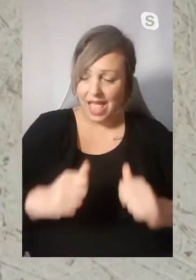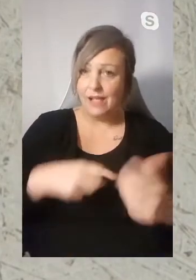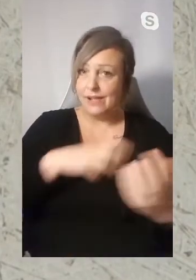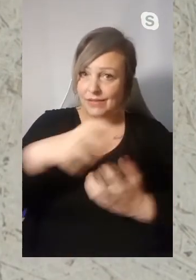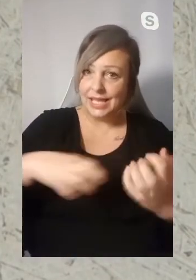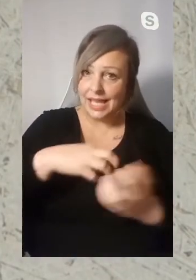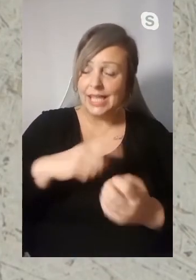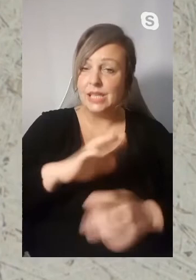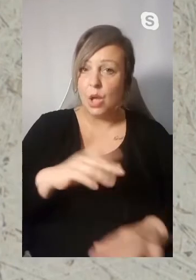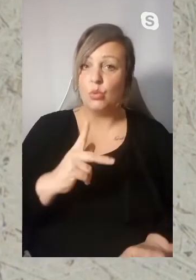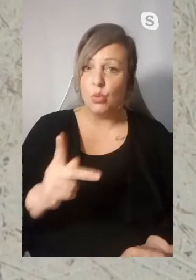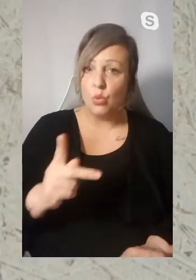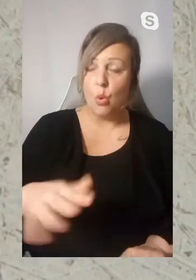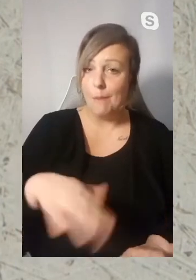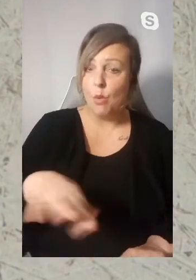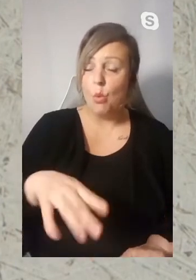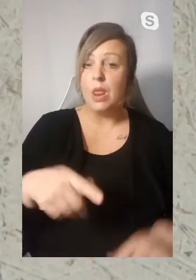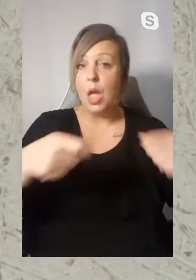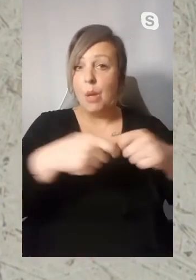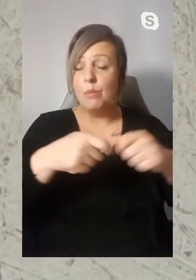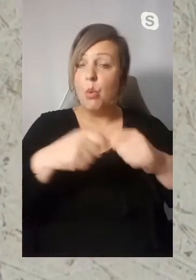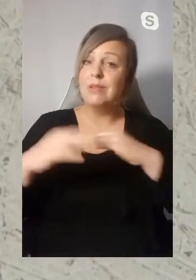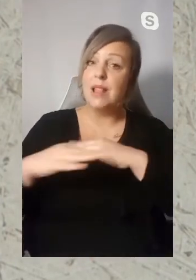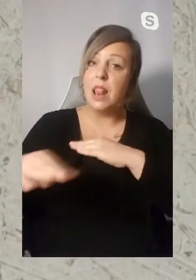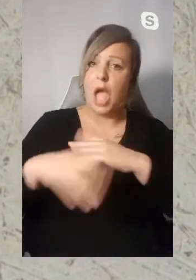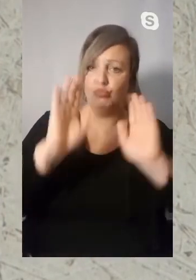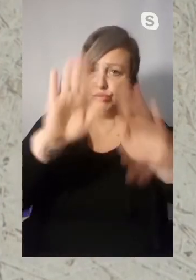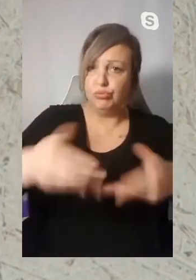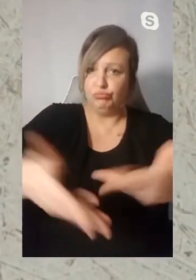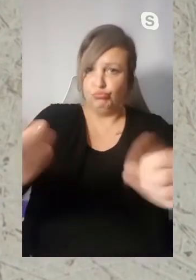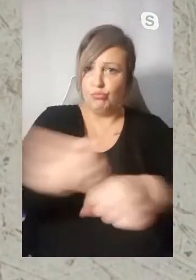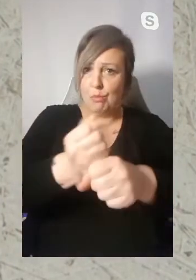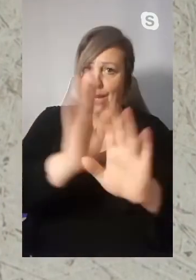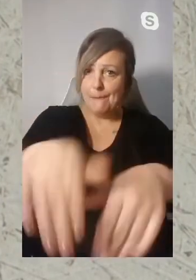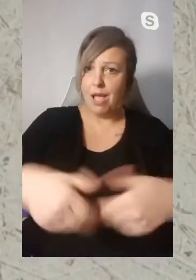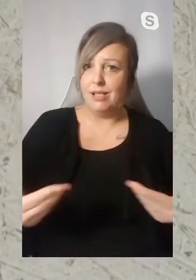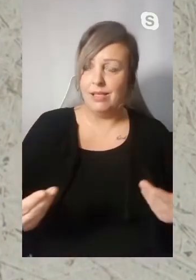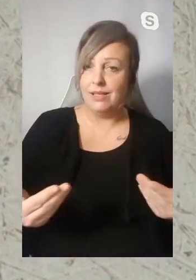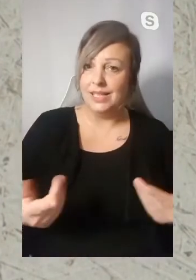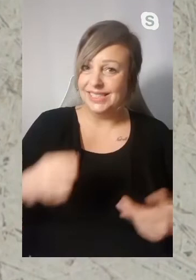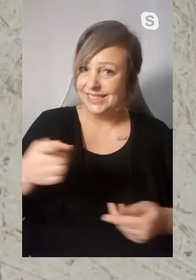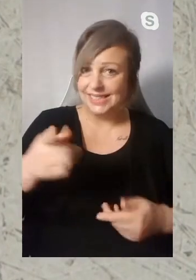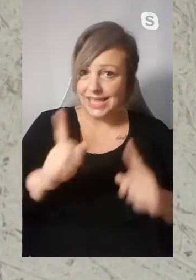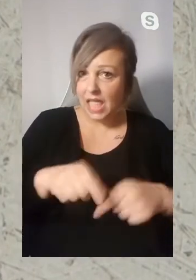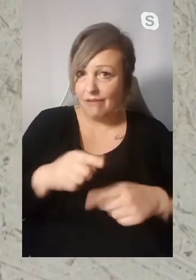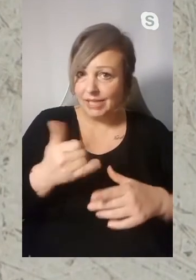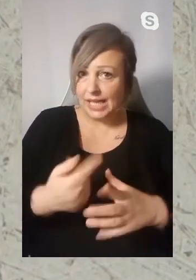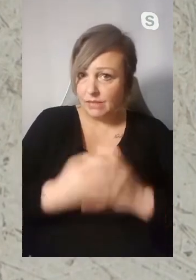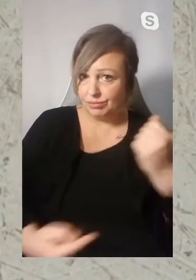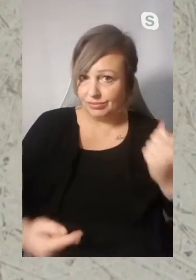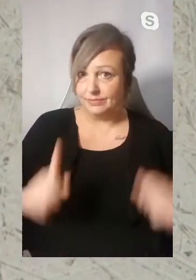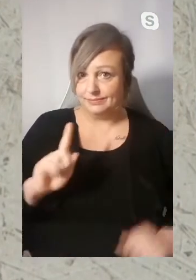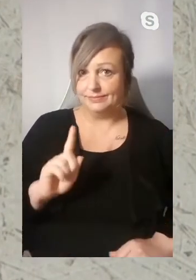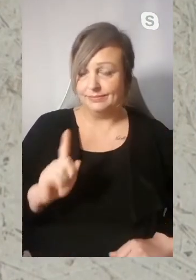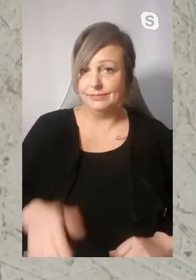und die Kommunen als die Ebene, auf die sich Bund und Land jetzt gerade wieder verständigt haben, die sollen es mal machen. Die dürfen jetzt nicht